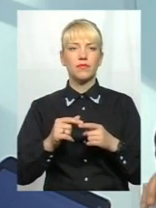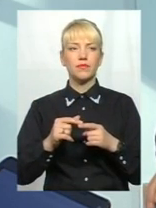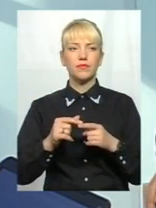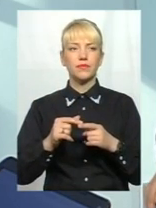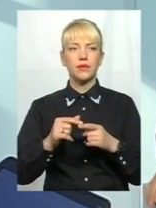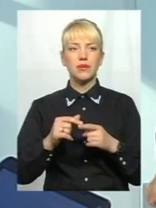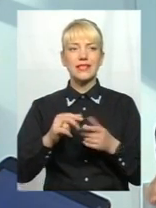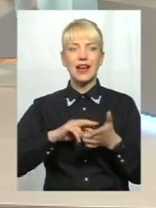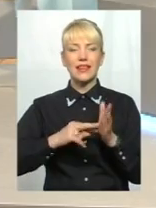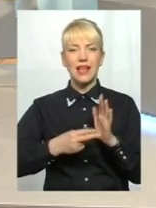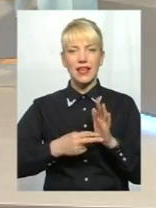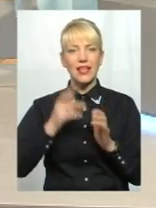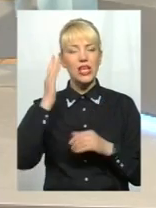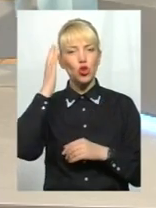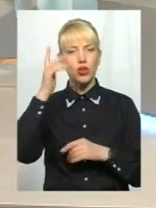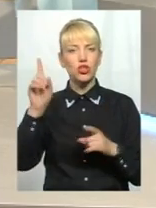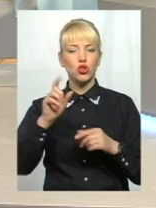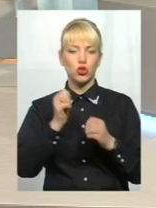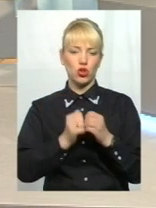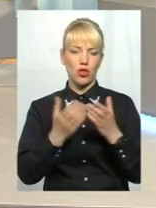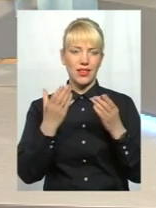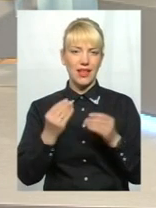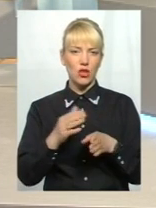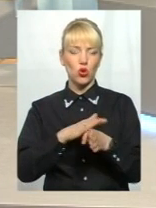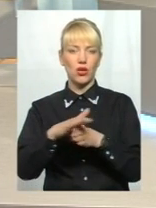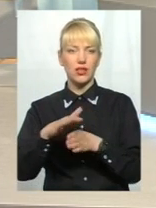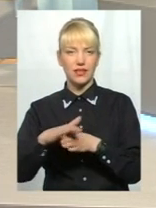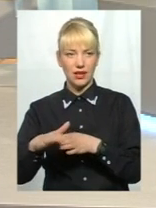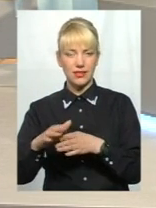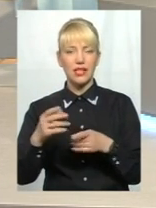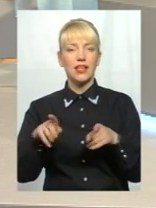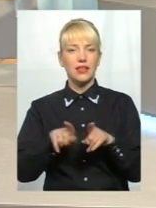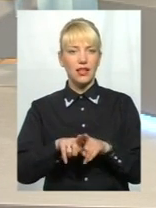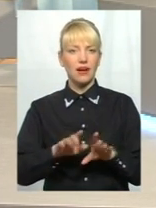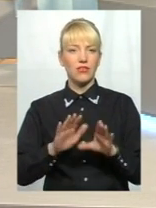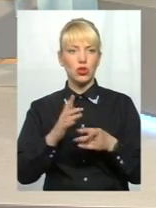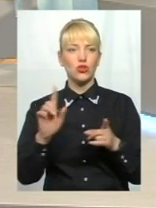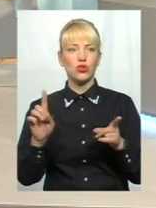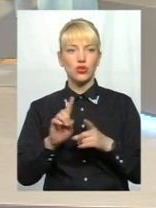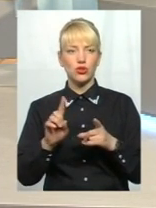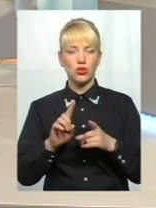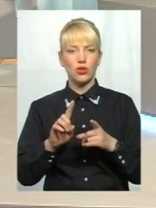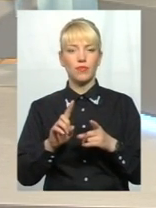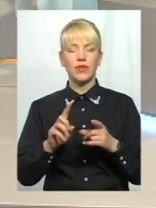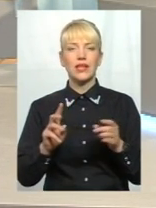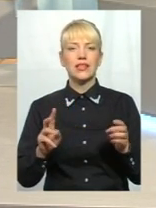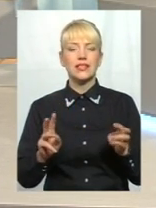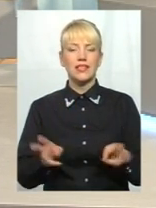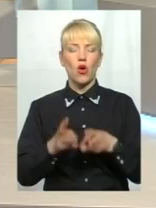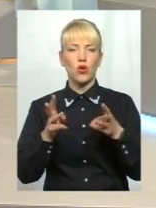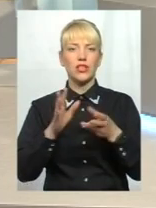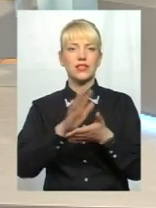стратегії і ідеології, яка щоденно реалізує. Виглядає таким чином, що загорілося сміття,